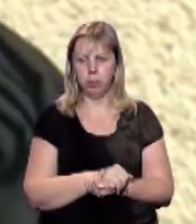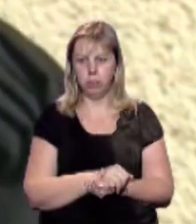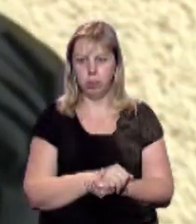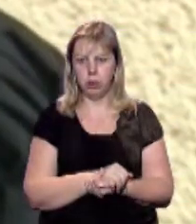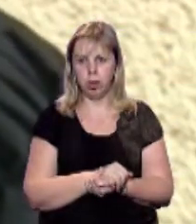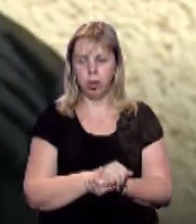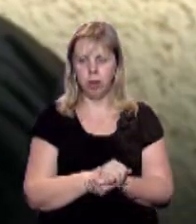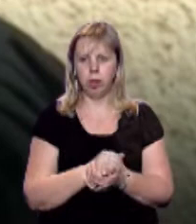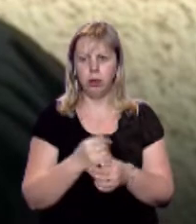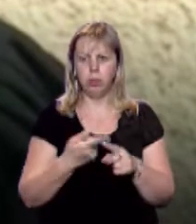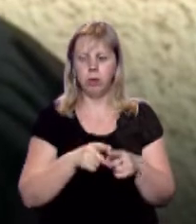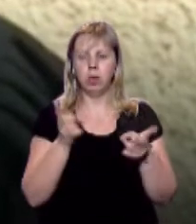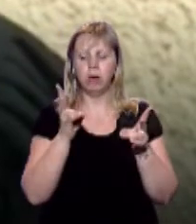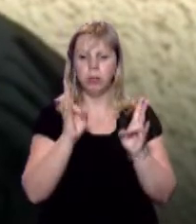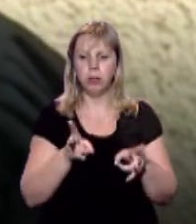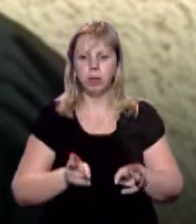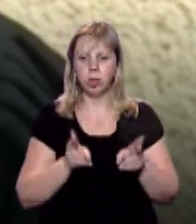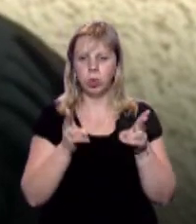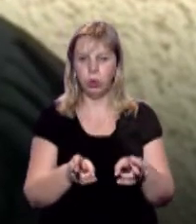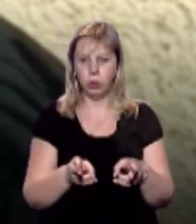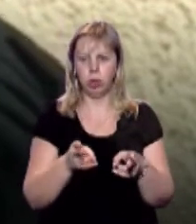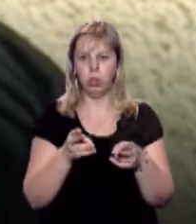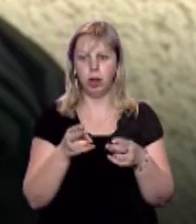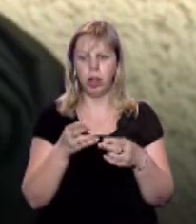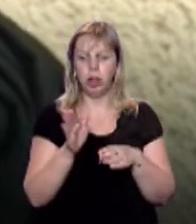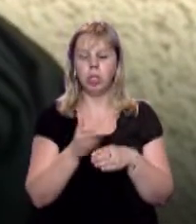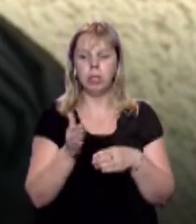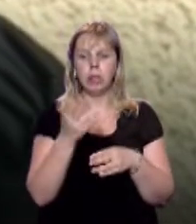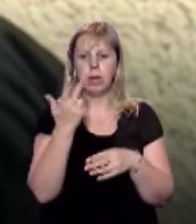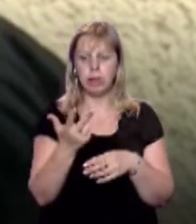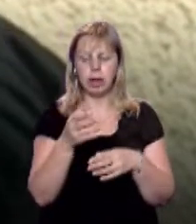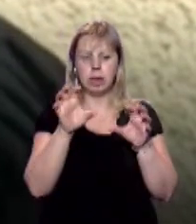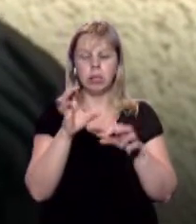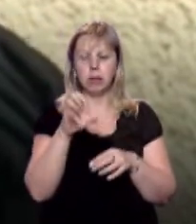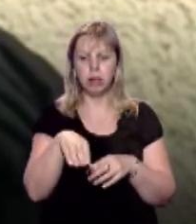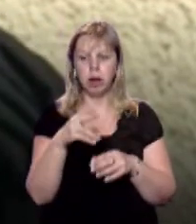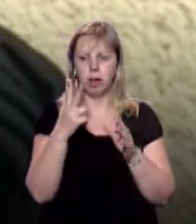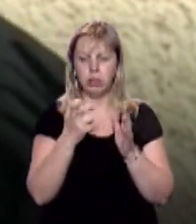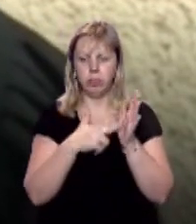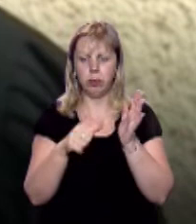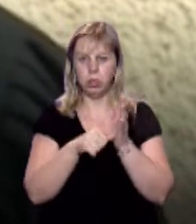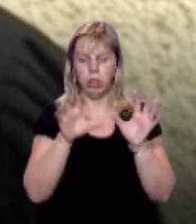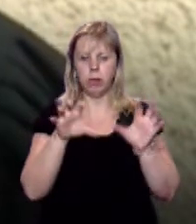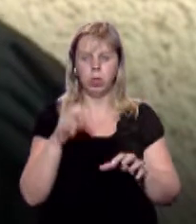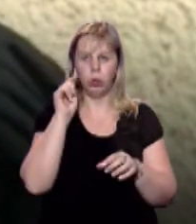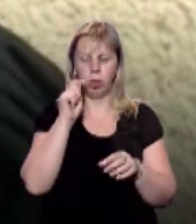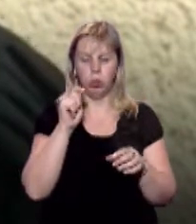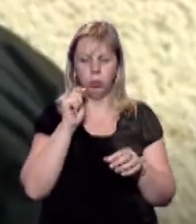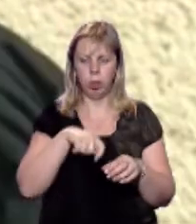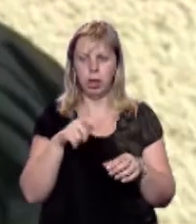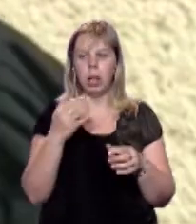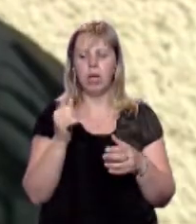Визнати винним чиненим злочином, передбаченим у частини 3 стаття 286 Кримінального кодексу України і